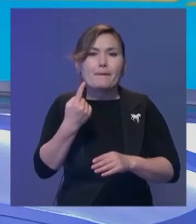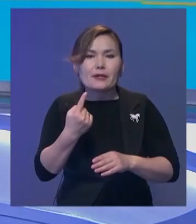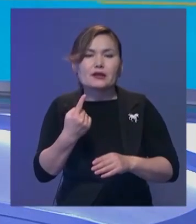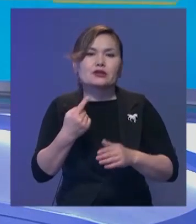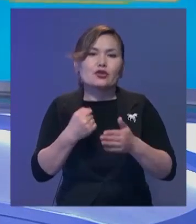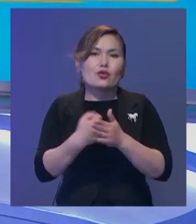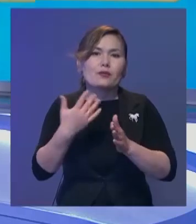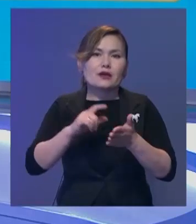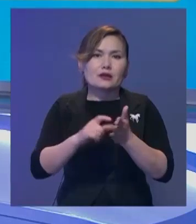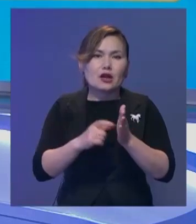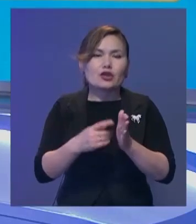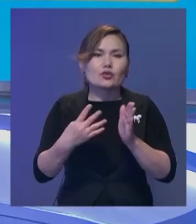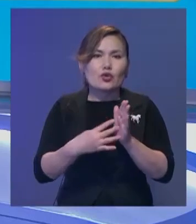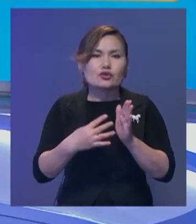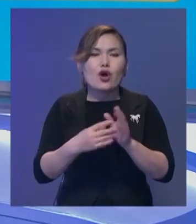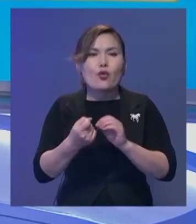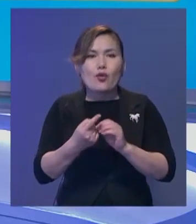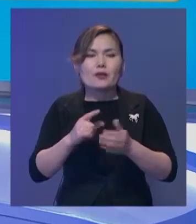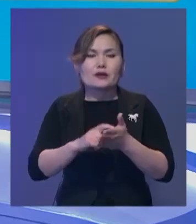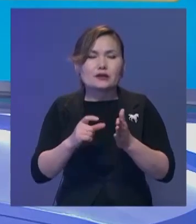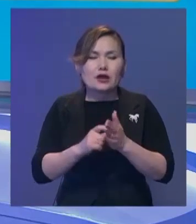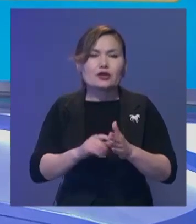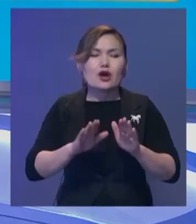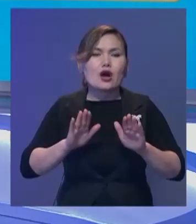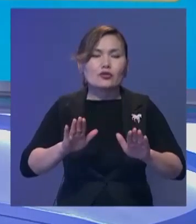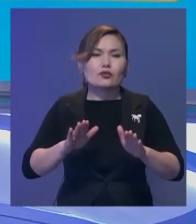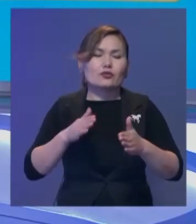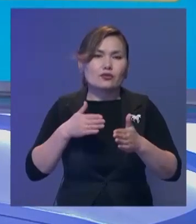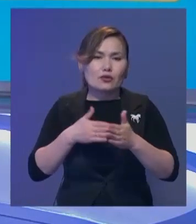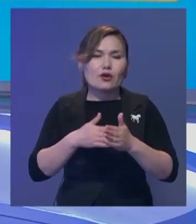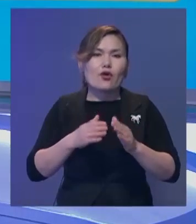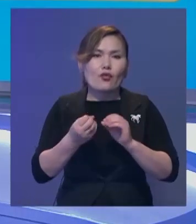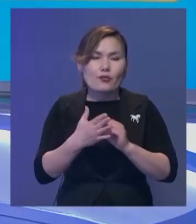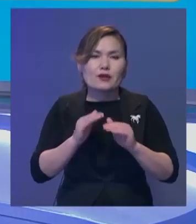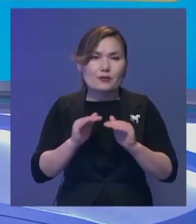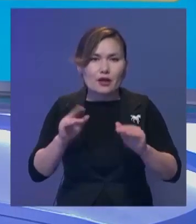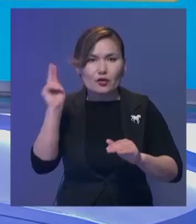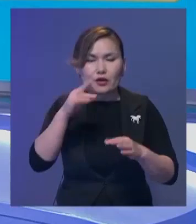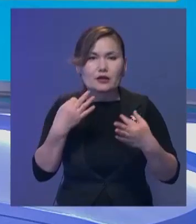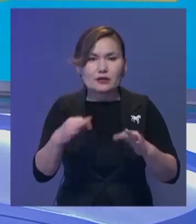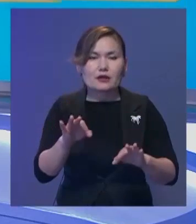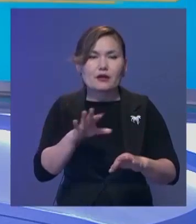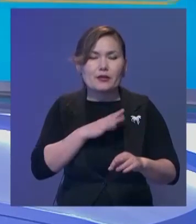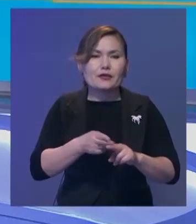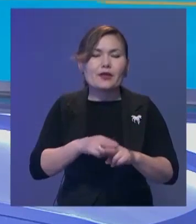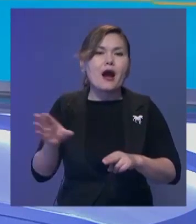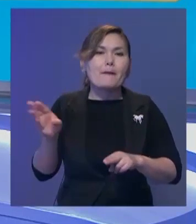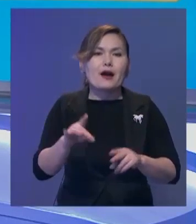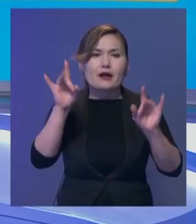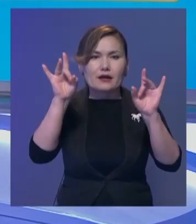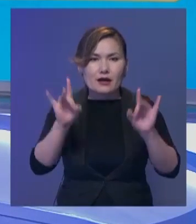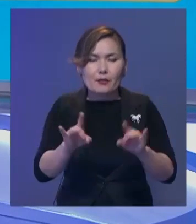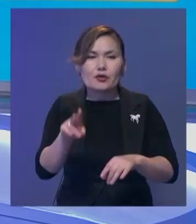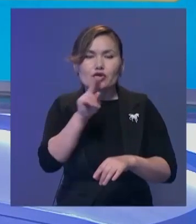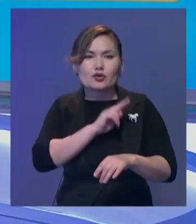-ші және 11-ші сыныптарда баласаны 15-тен аспайтын кезекші топтар ғыруға рұқсат етледі. Барлық көңілгі төрі мекемелерінің